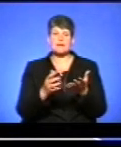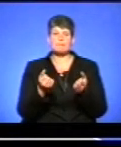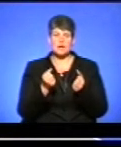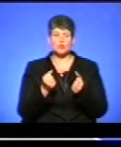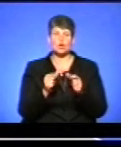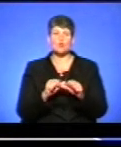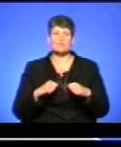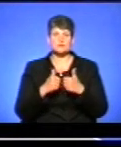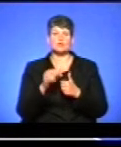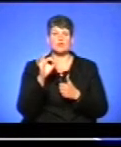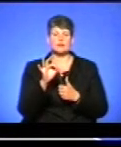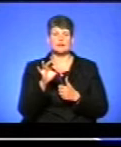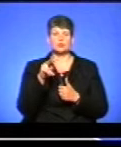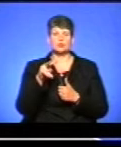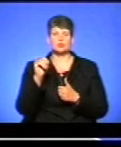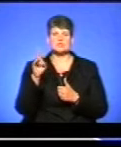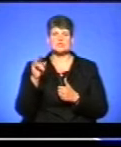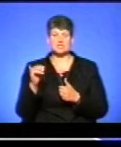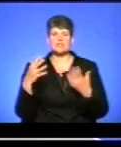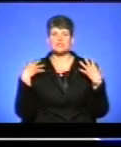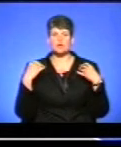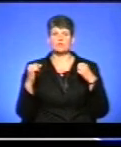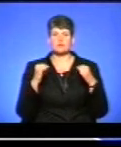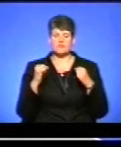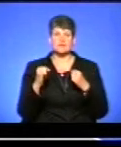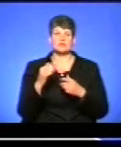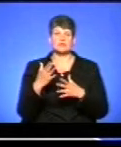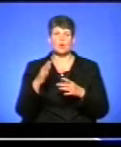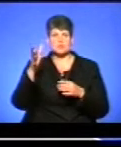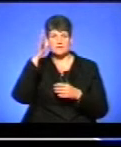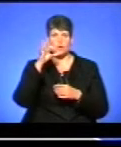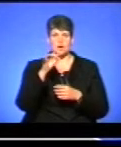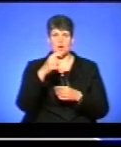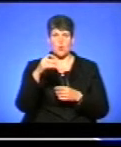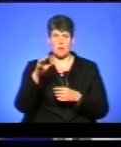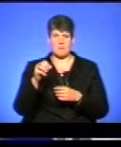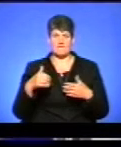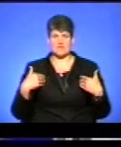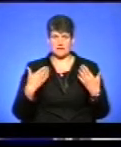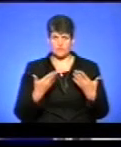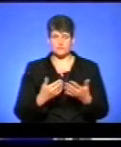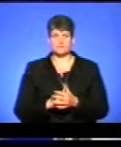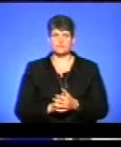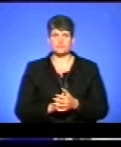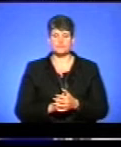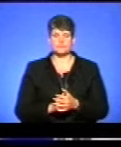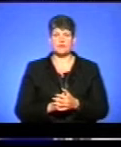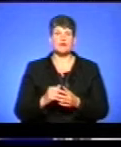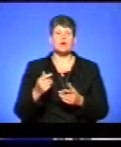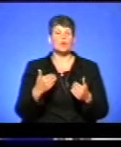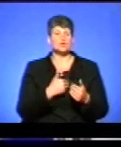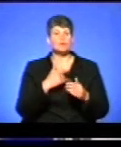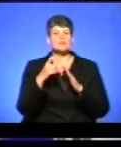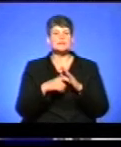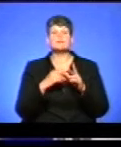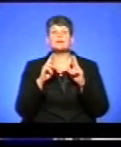Луцишин та начальник управління освіти і науки облдержадміністрації Ольга Хома. Вітаю вас. Тож насамперед хочемо дізнатися,